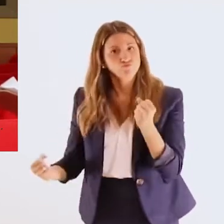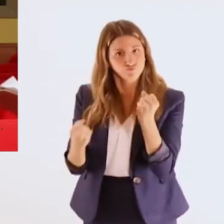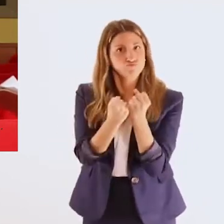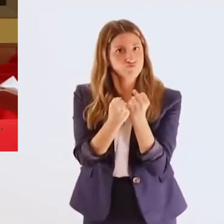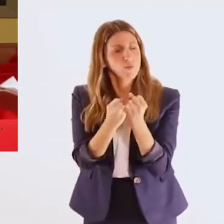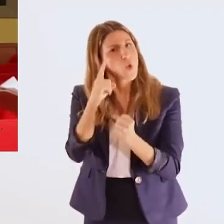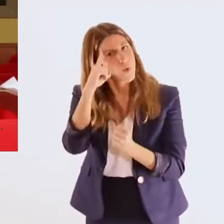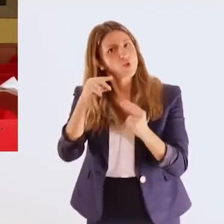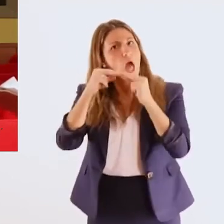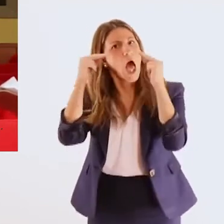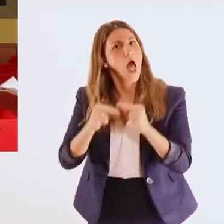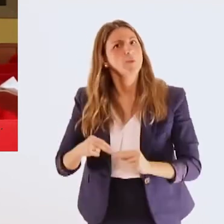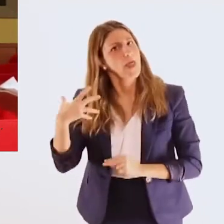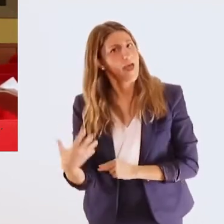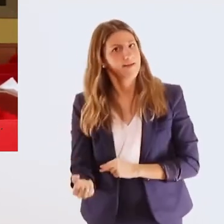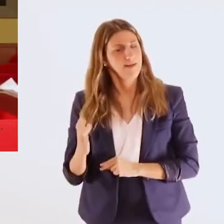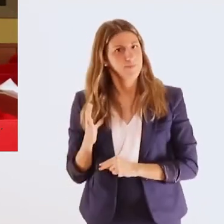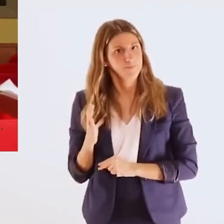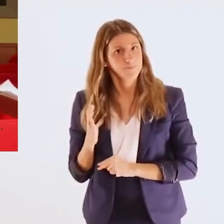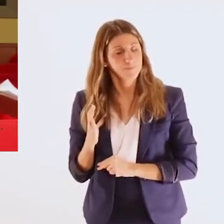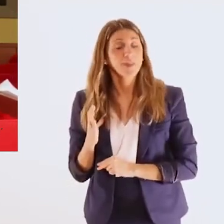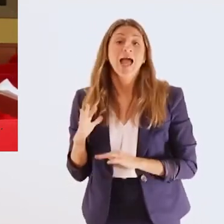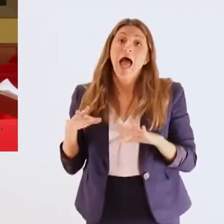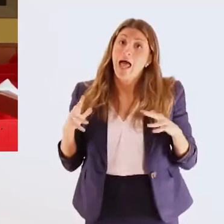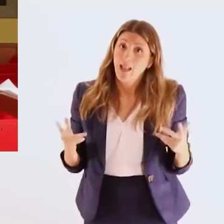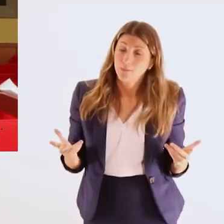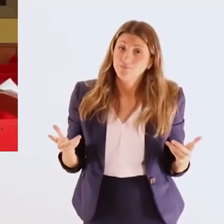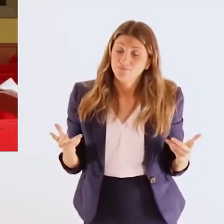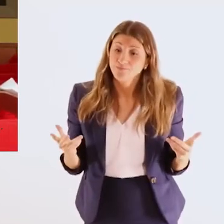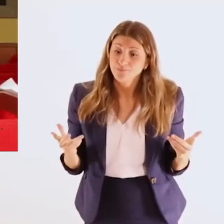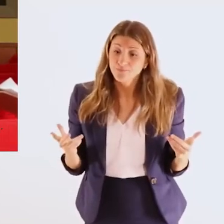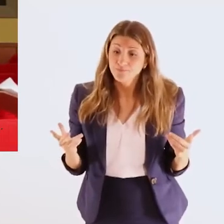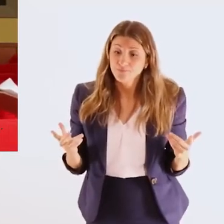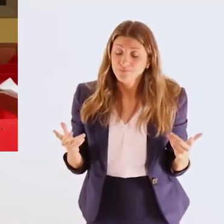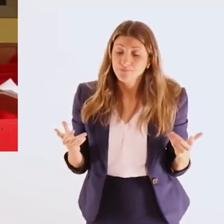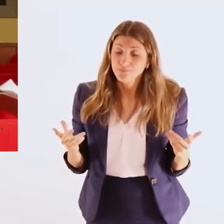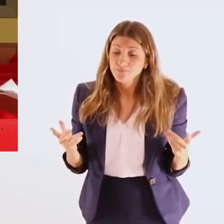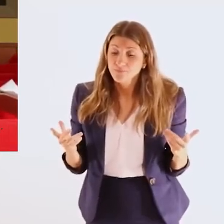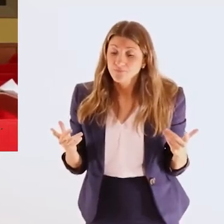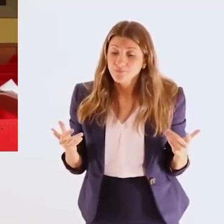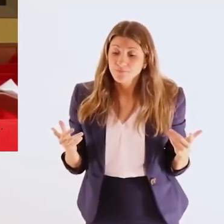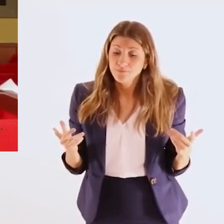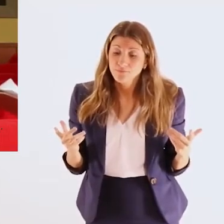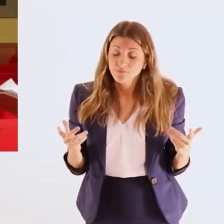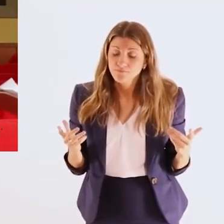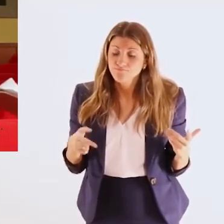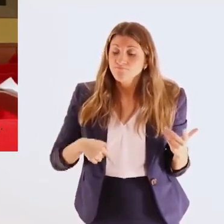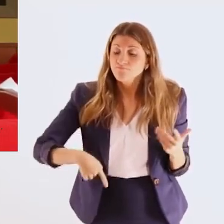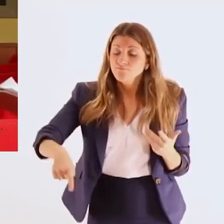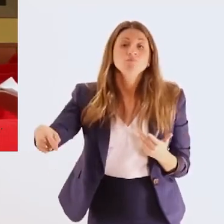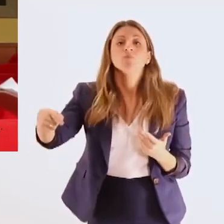στηρίξει με πολύ συστηματικό και πιστεύω από τελεσματικό τρόπο αλλά